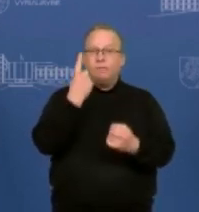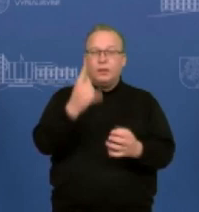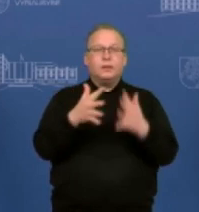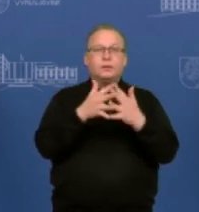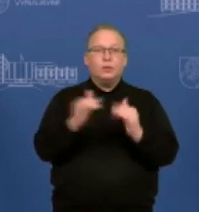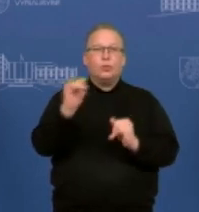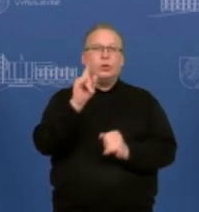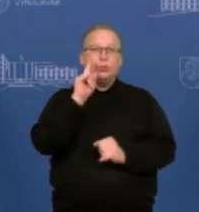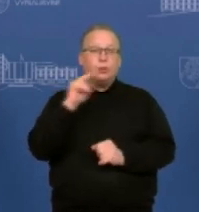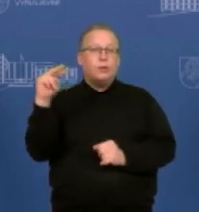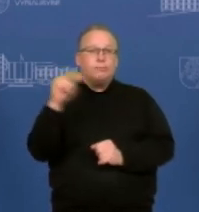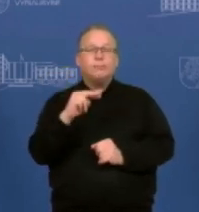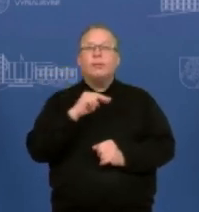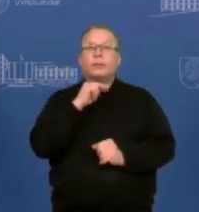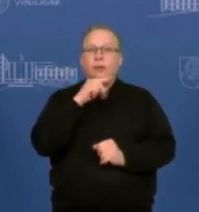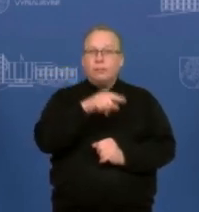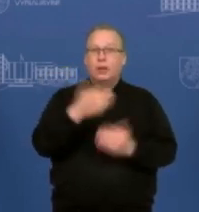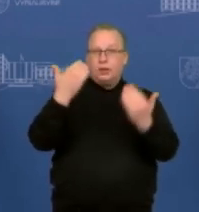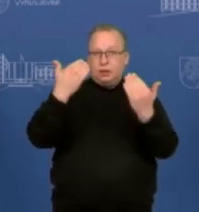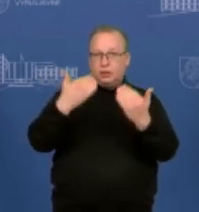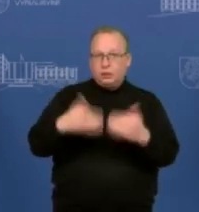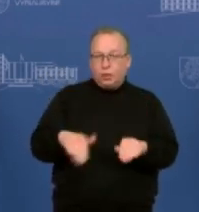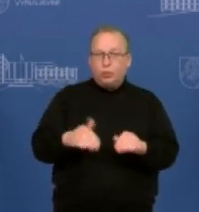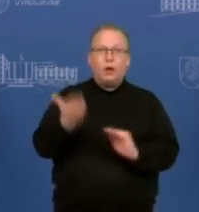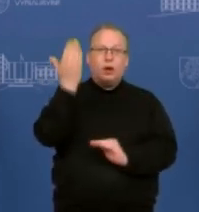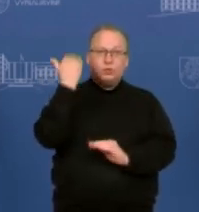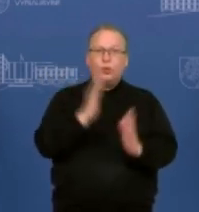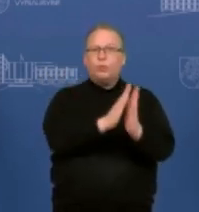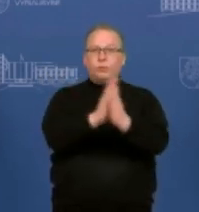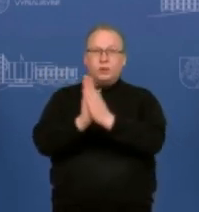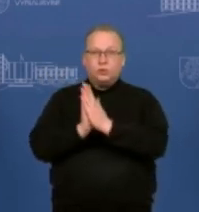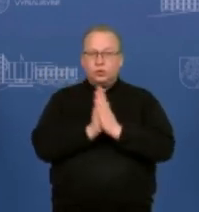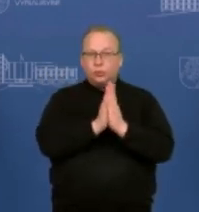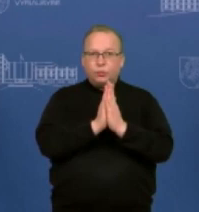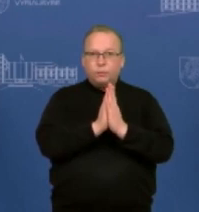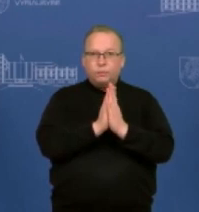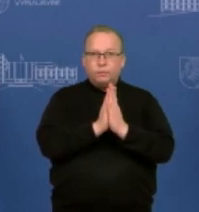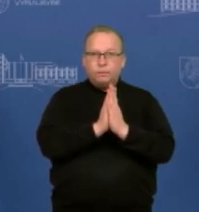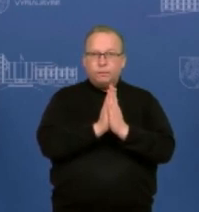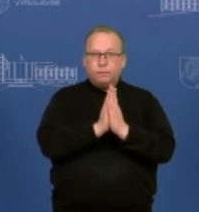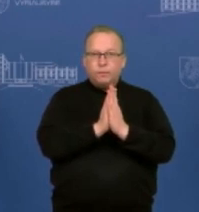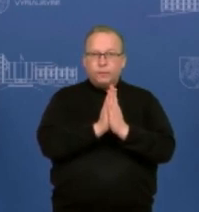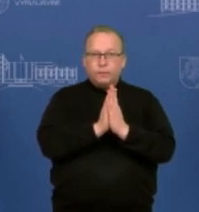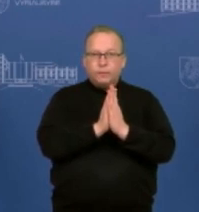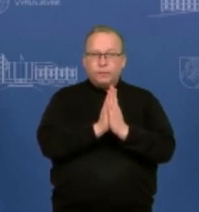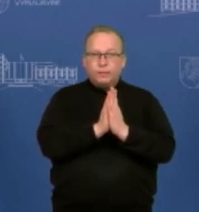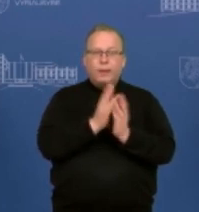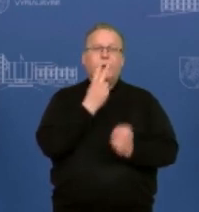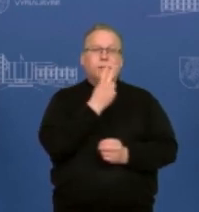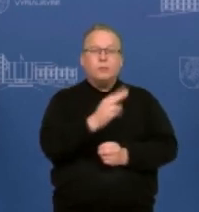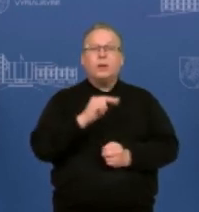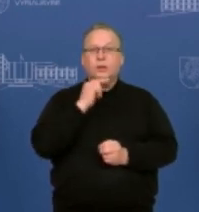atkreipti dėmesį, yra susijęs su tuo, į ką jau bandžiau atkreipti dėmesį anksčiau ne vieną kartą. Tai yra į tai, kad mum